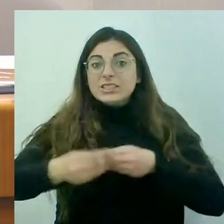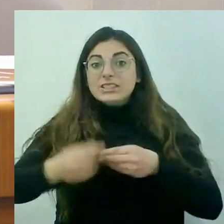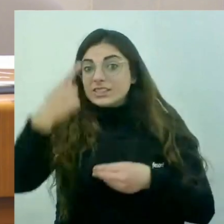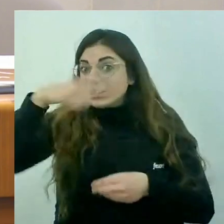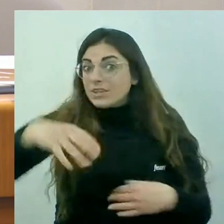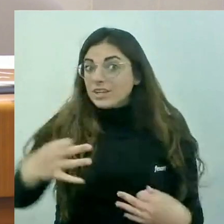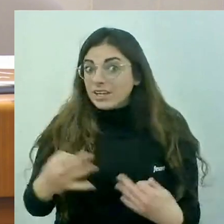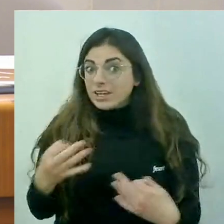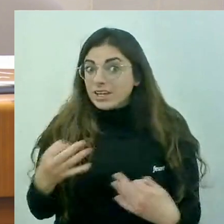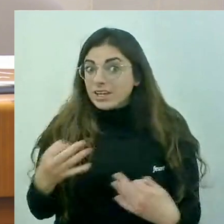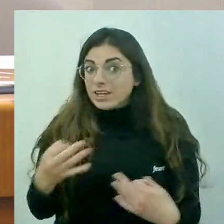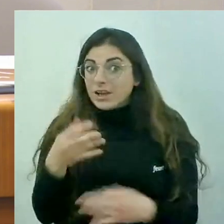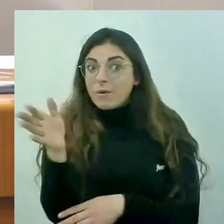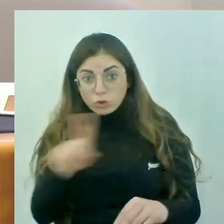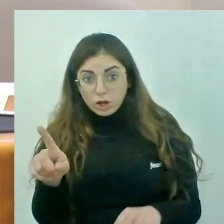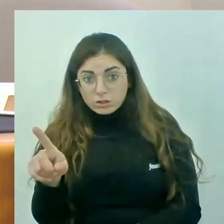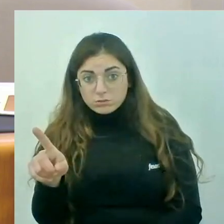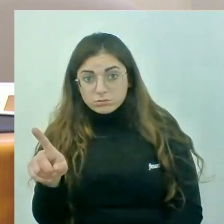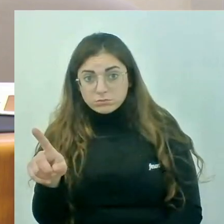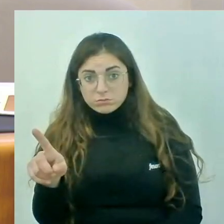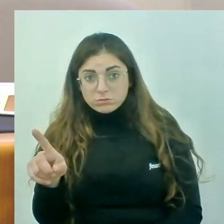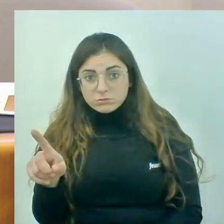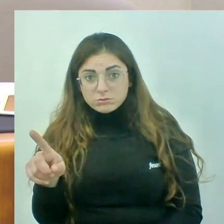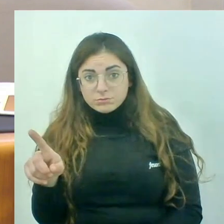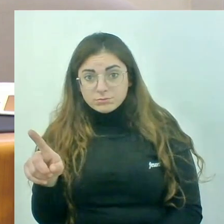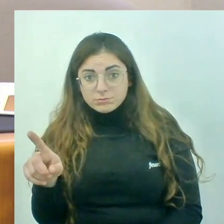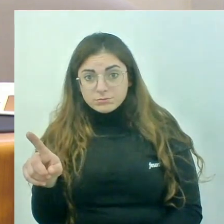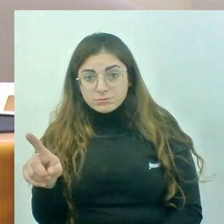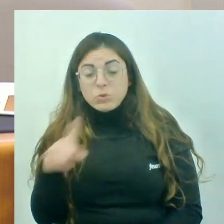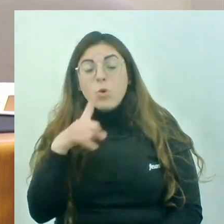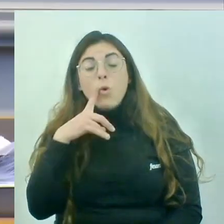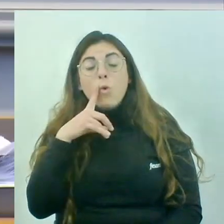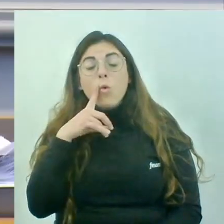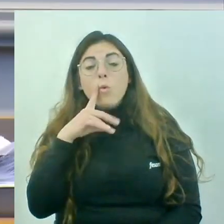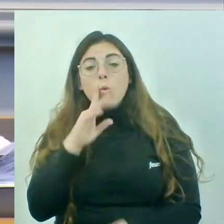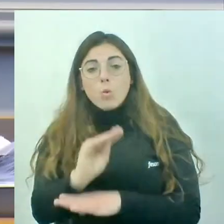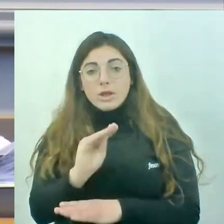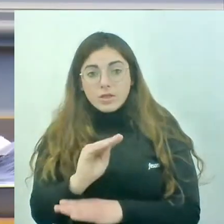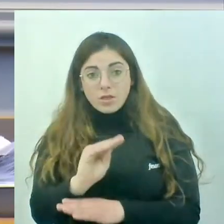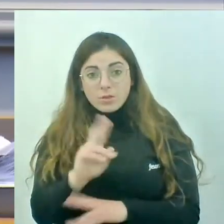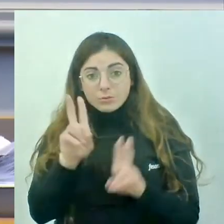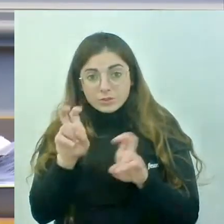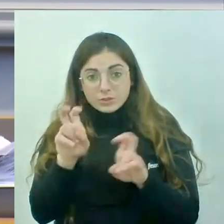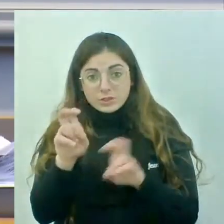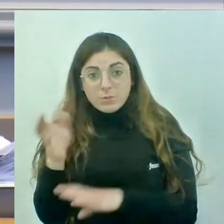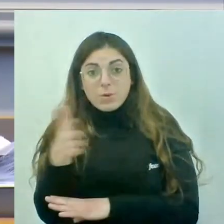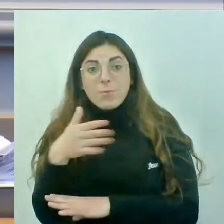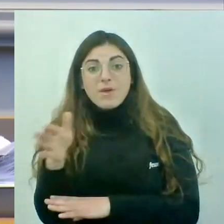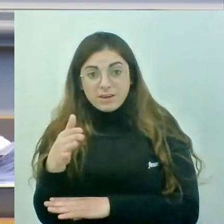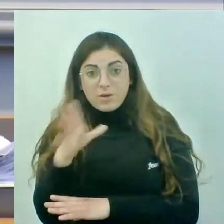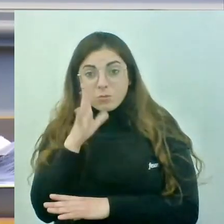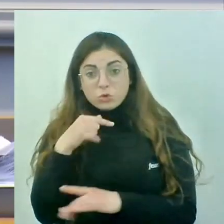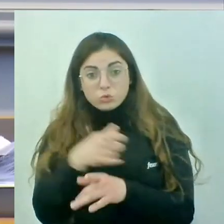i molt poca vergonya. Lleva vostè cuidao con la inviolabilidad de la bandera espanyola per a els seus jocs.